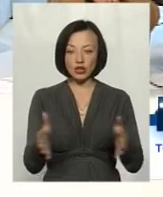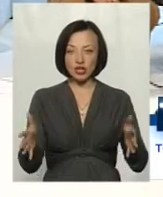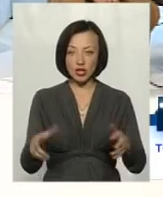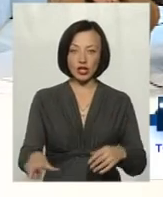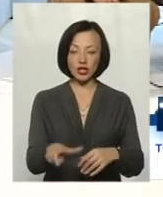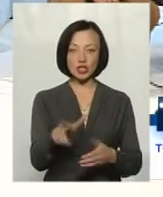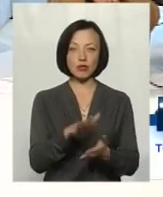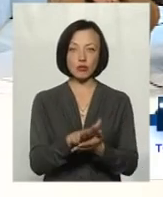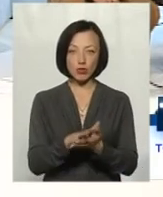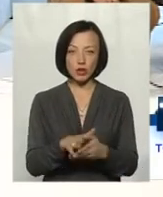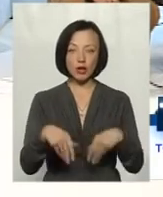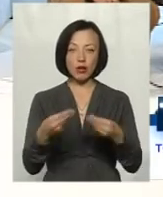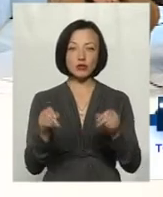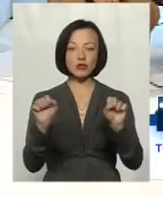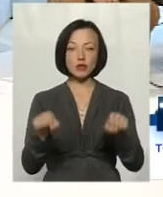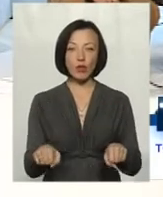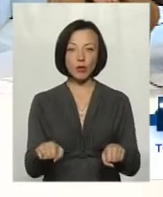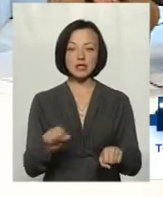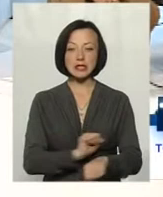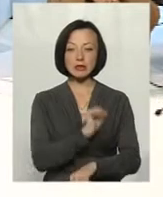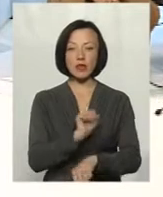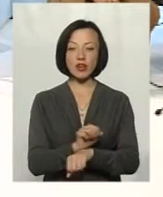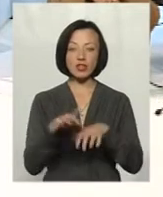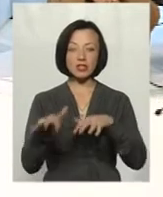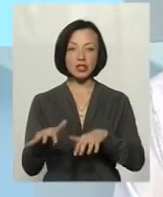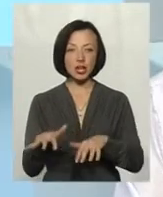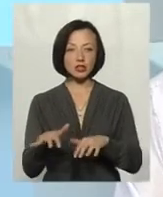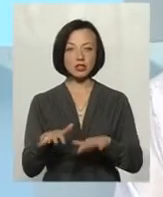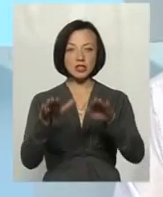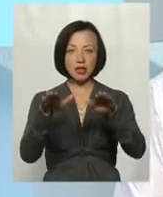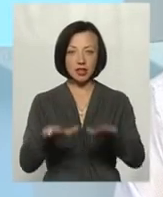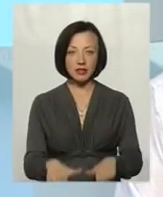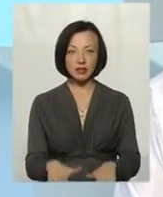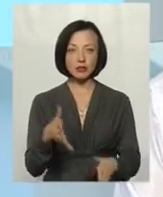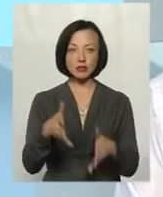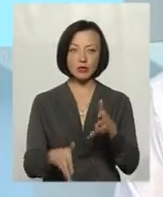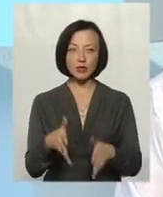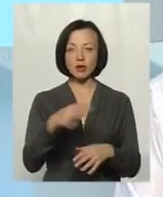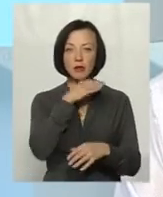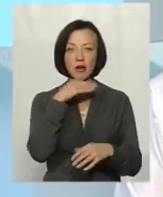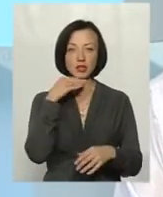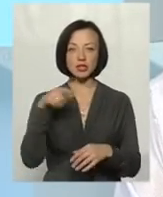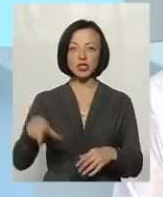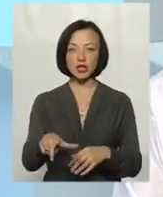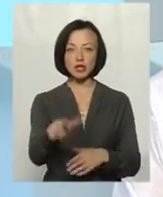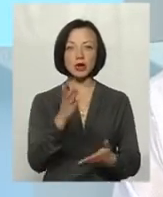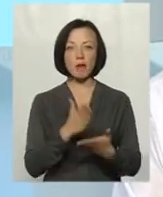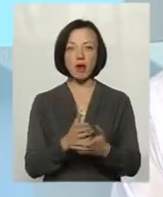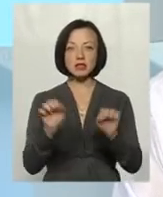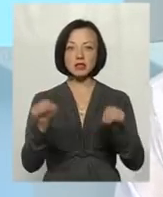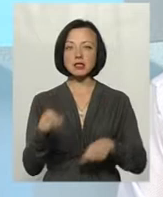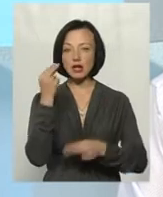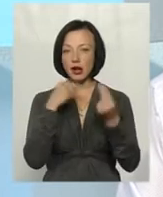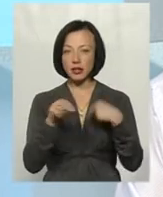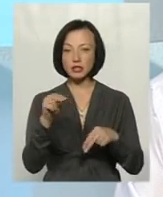закруглення, вони дові змогу сповільнюються те, що багато осідає в завислих речовинах, багато органіки, і річка має здатність